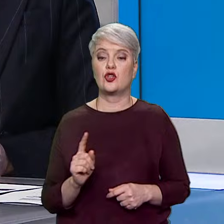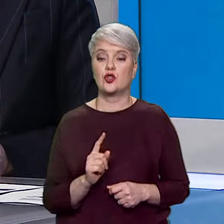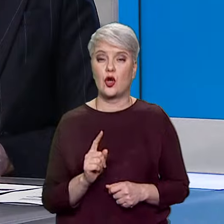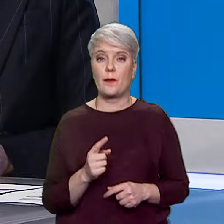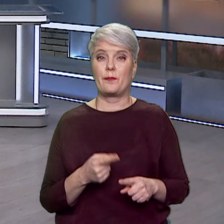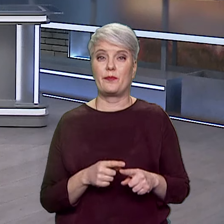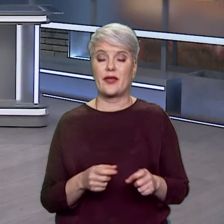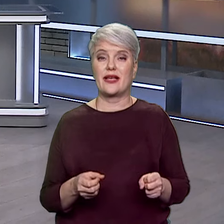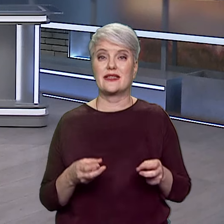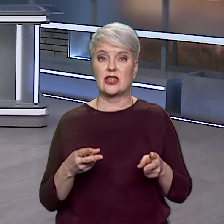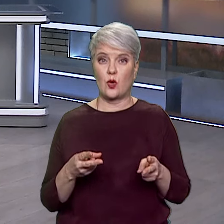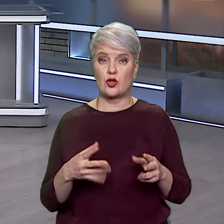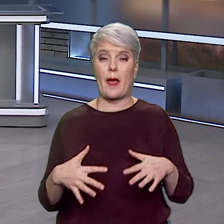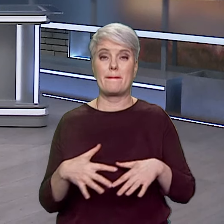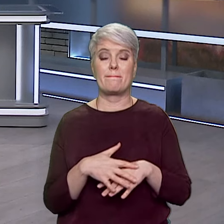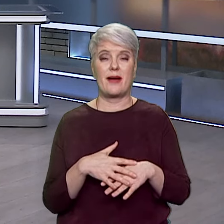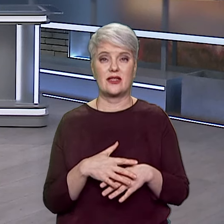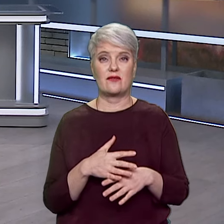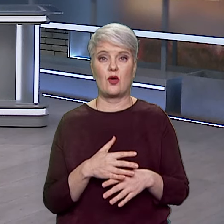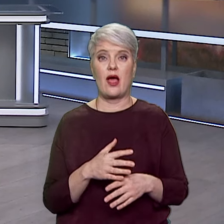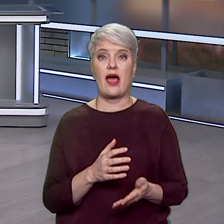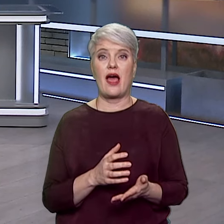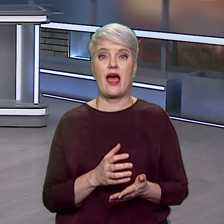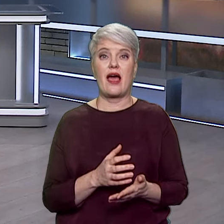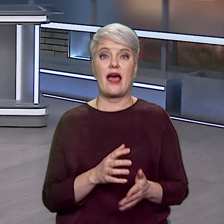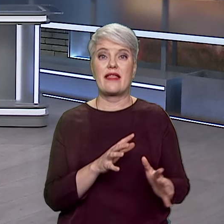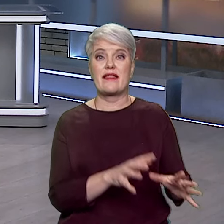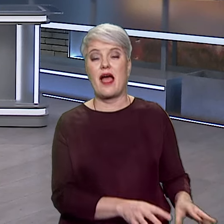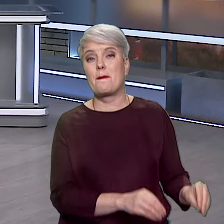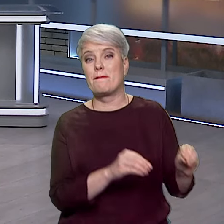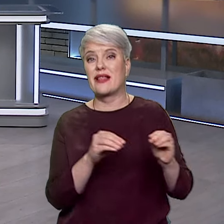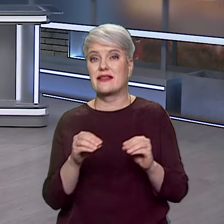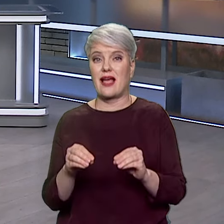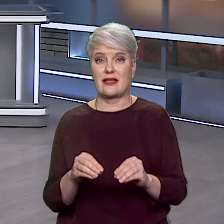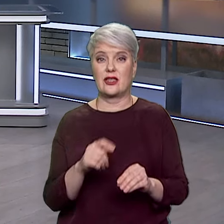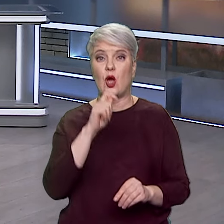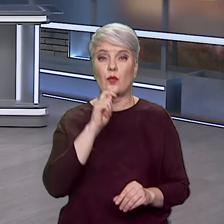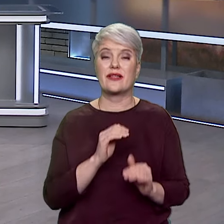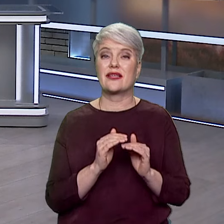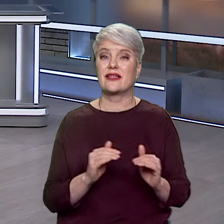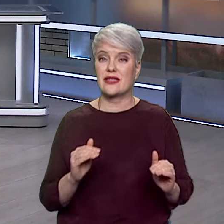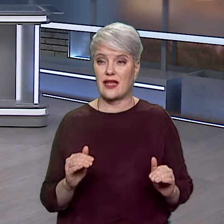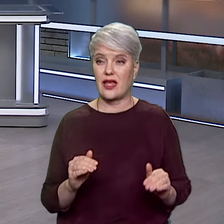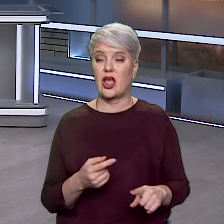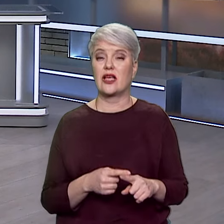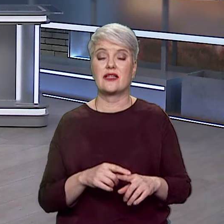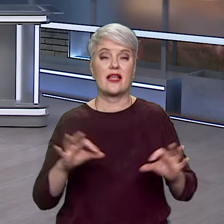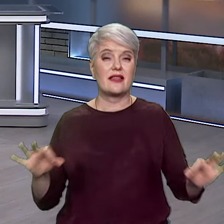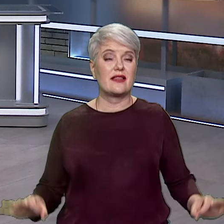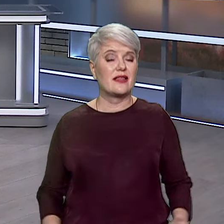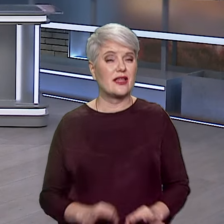цей злочин щодо масової депортації українських дітей, цей злочин не був, його не